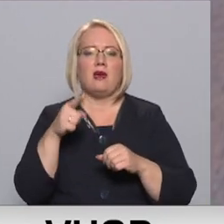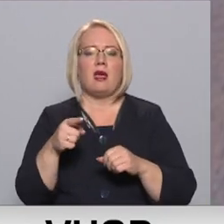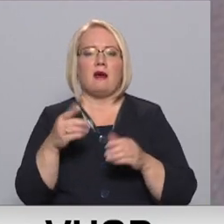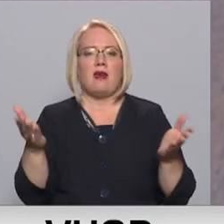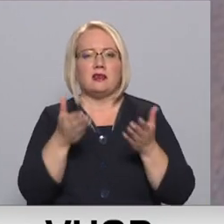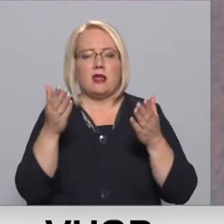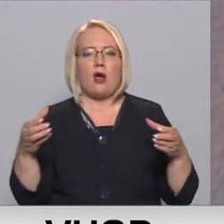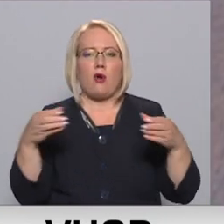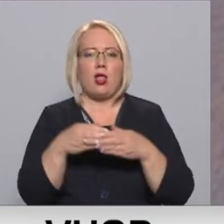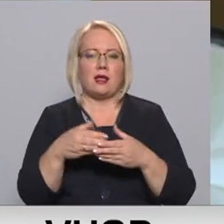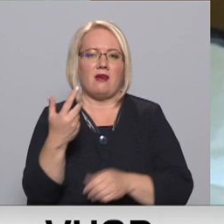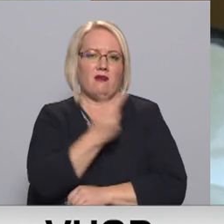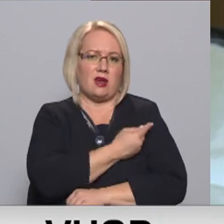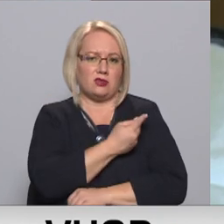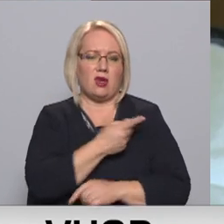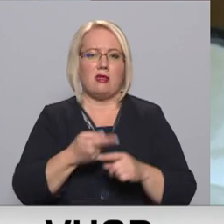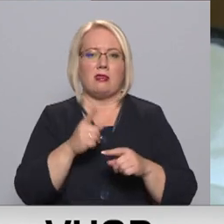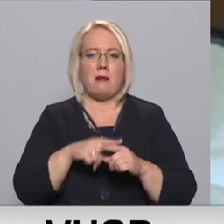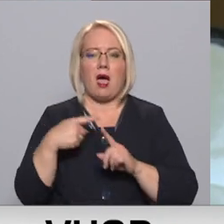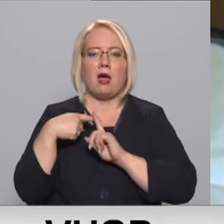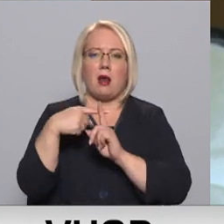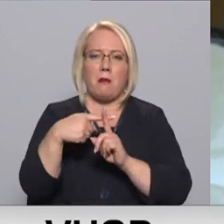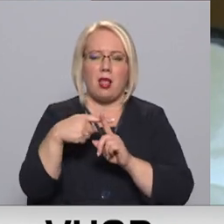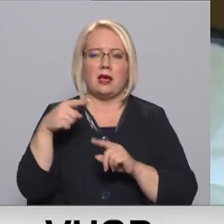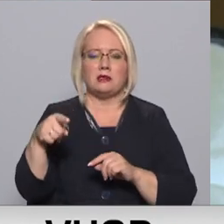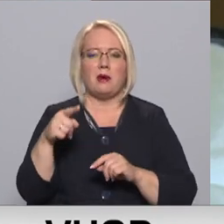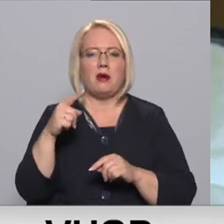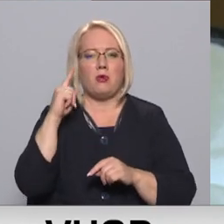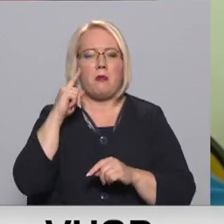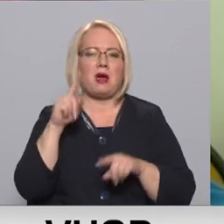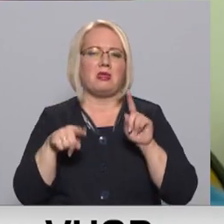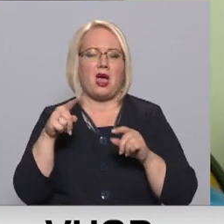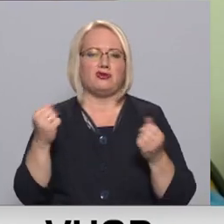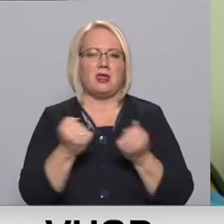vakcinēšanos, tādēļ dienests parads tikai dažu darbinieku zaudēšanu.